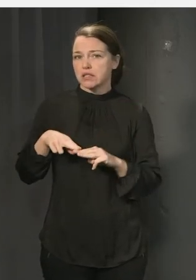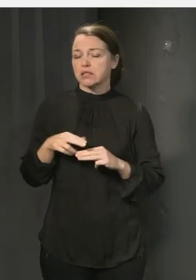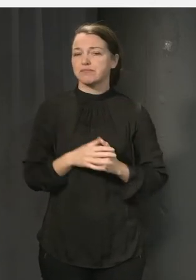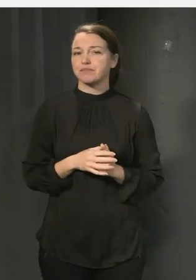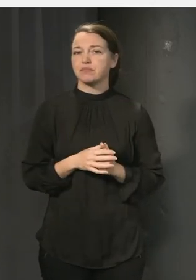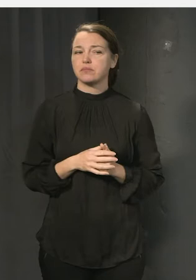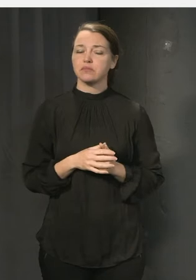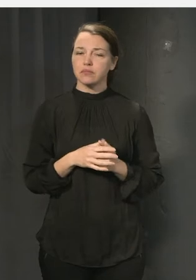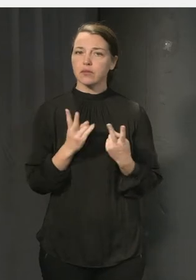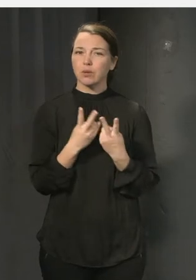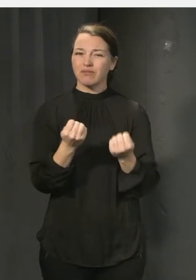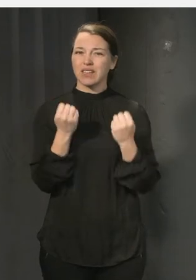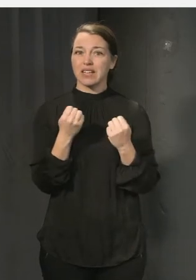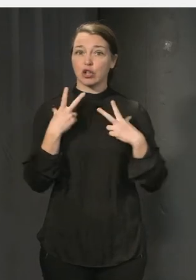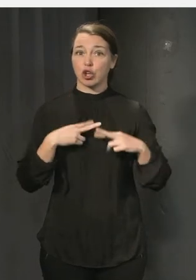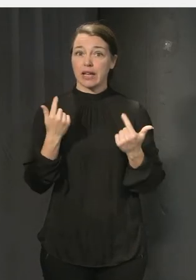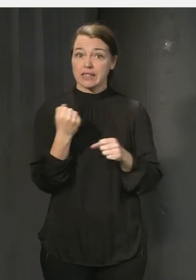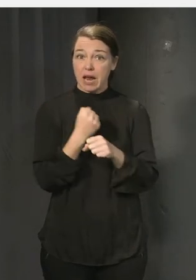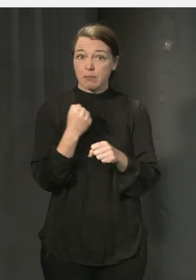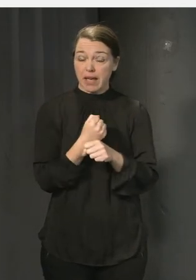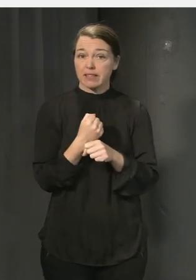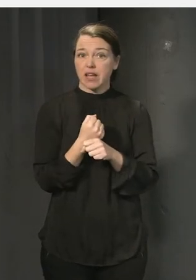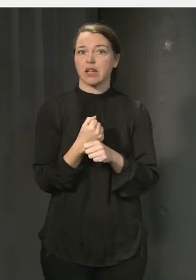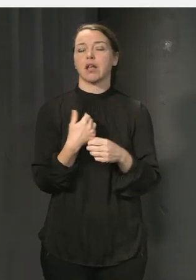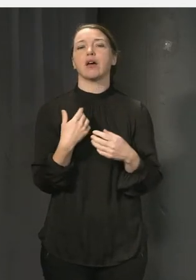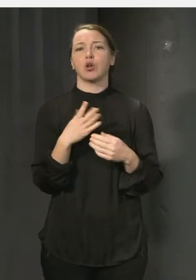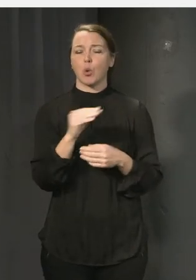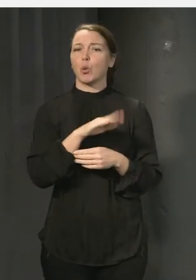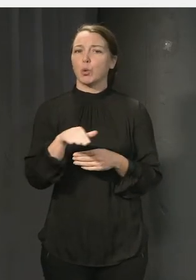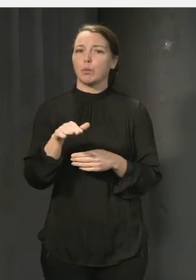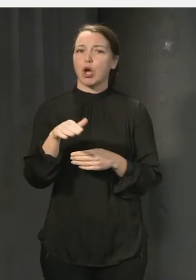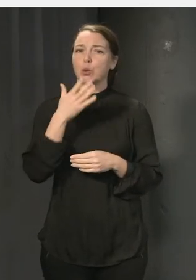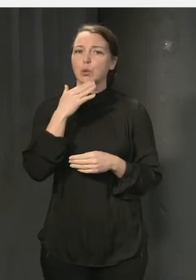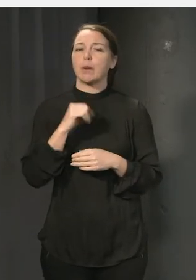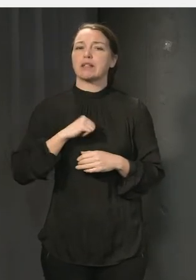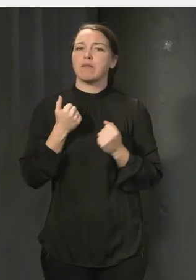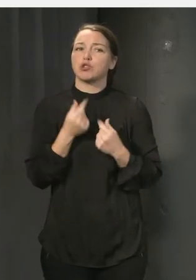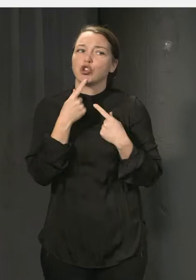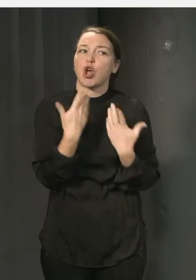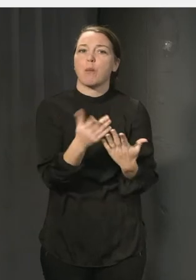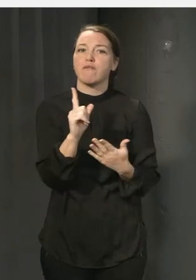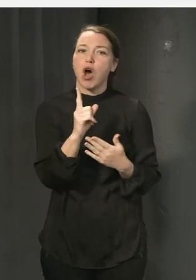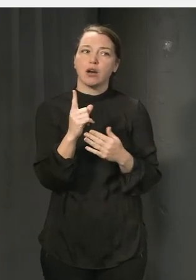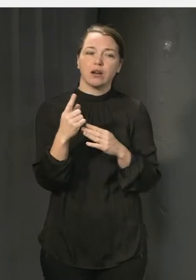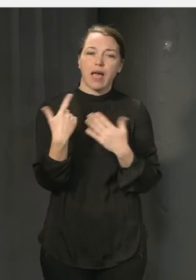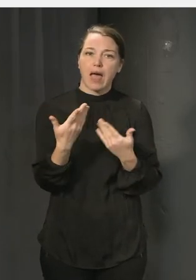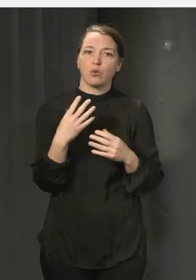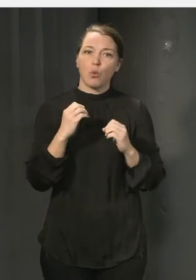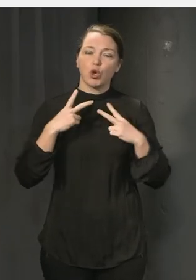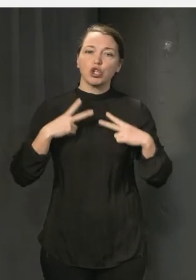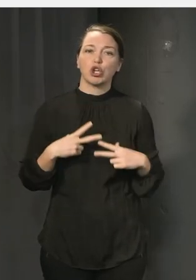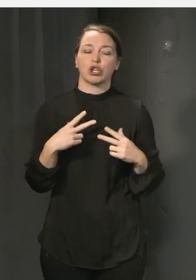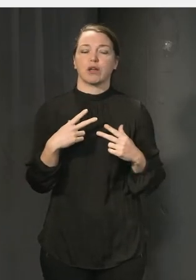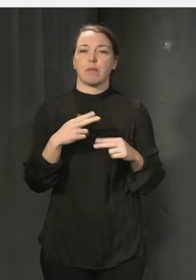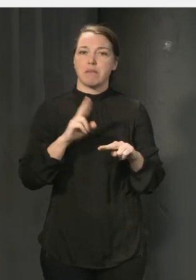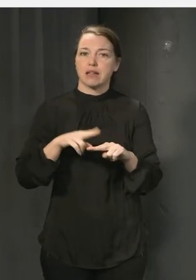här trygghetsarbetet, det kan inte ske utan att barn och unga själva är med och definierar vad är otrygga platser och vad ska vi sätta in resurser.